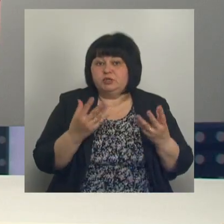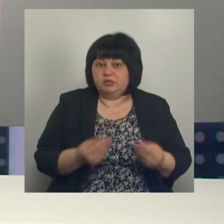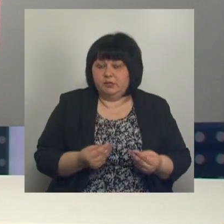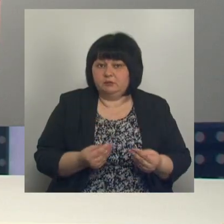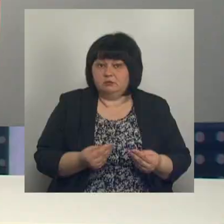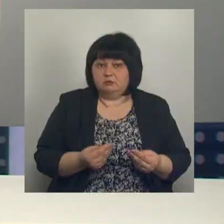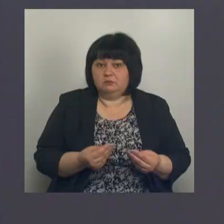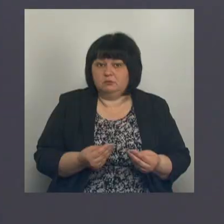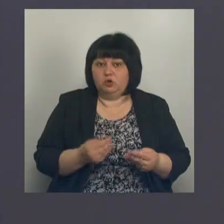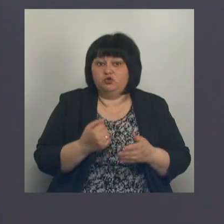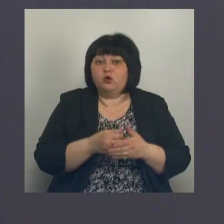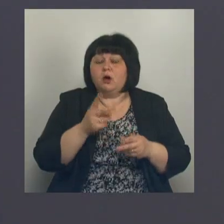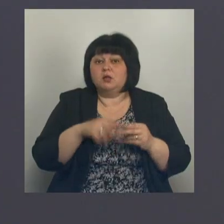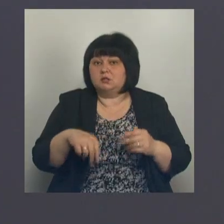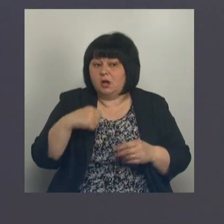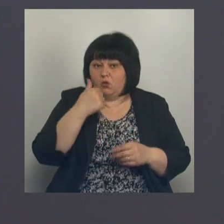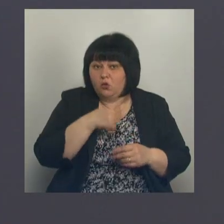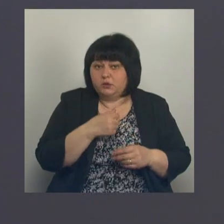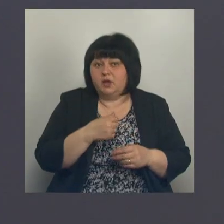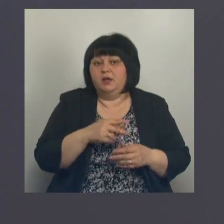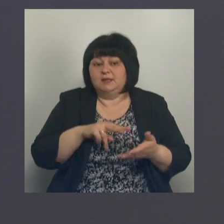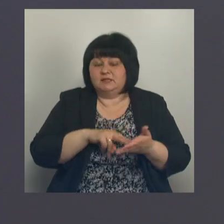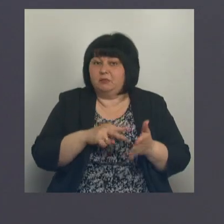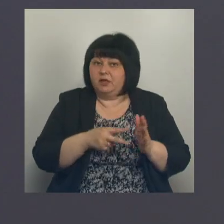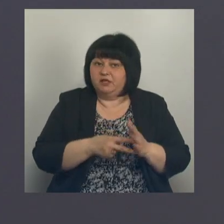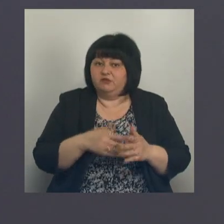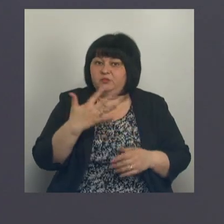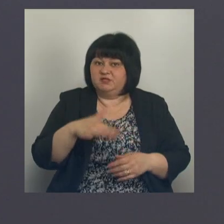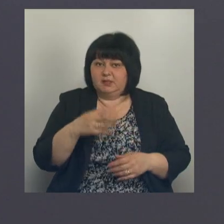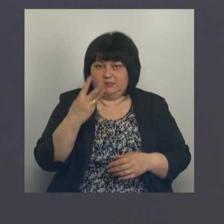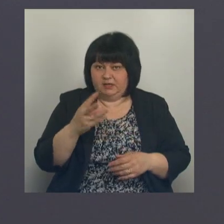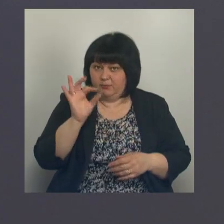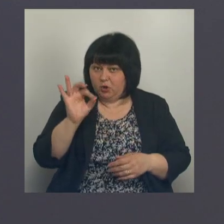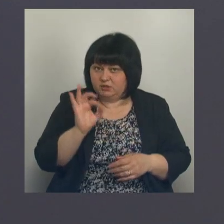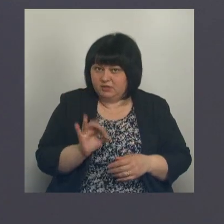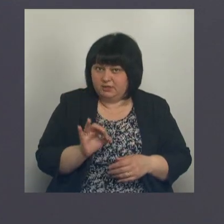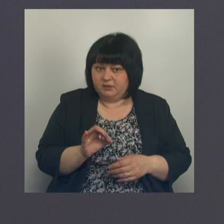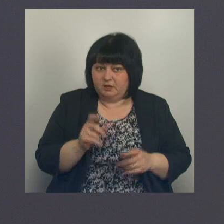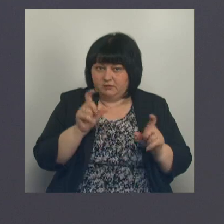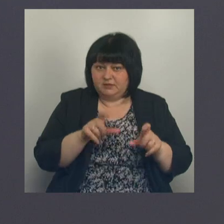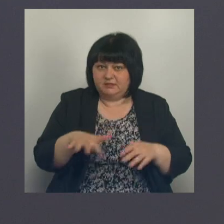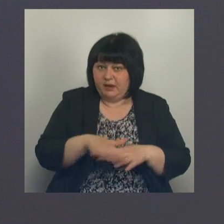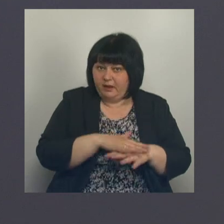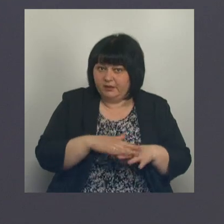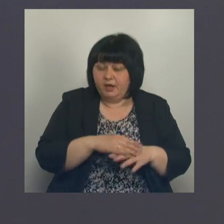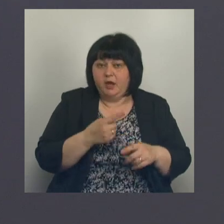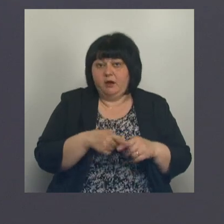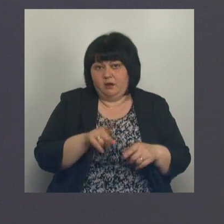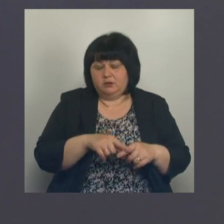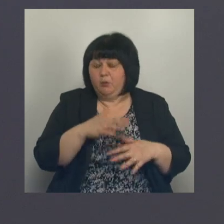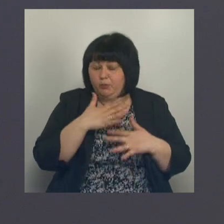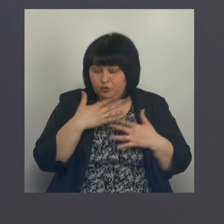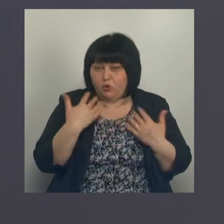до конца года цифра запланирована в 53% населения. Это достаточно